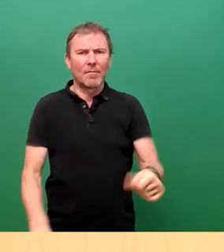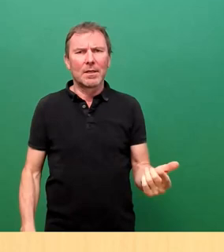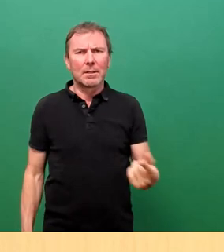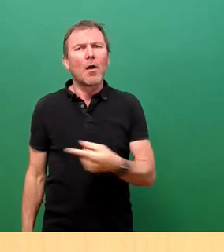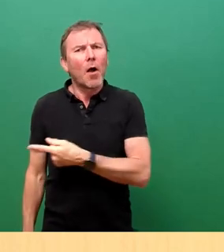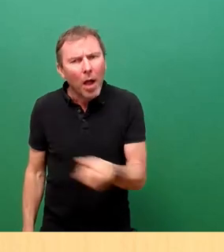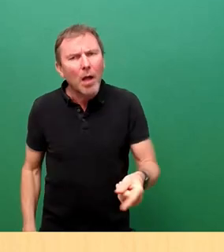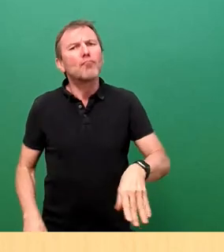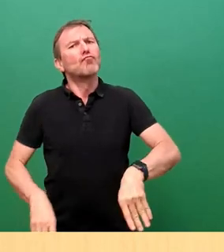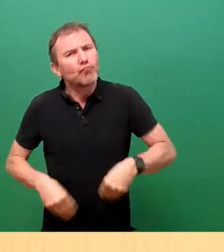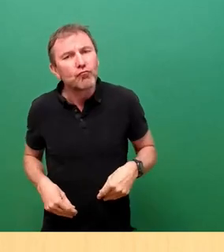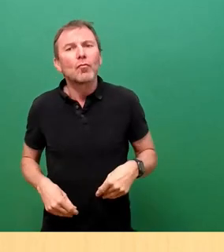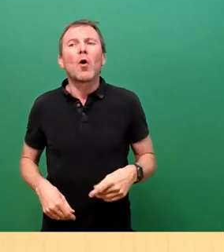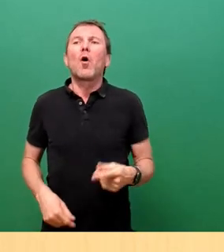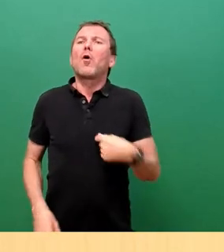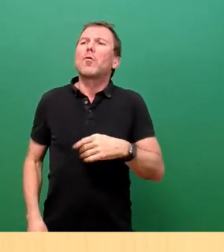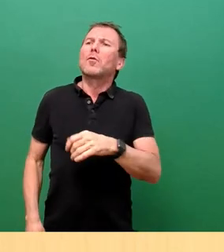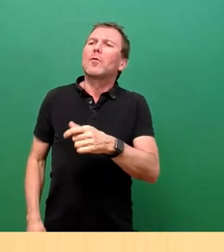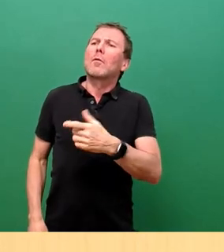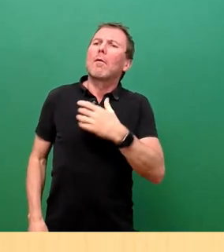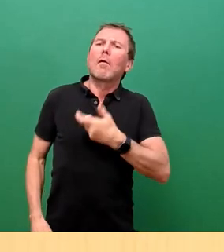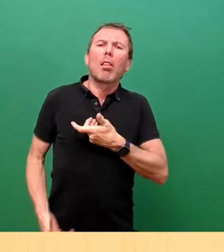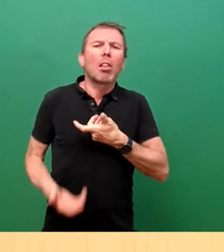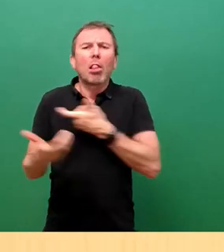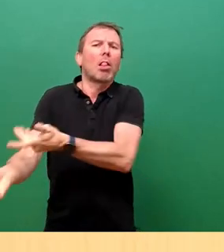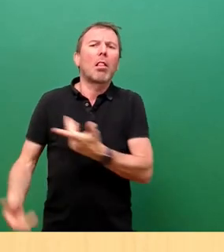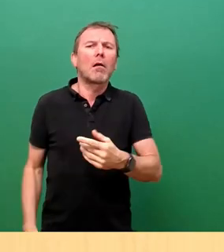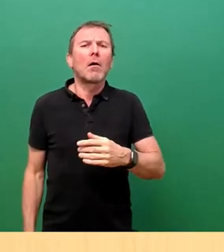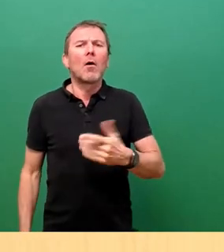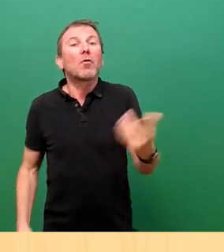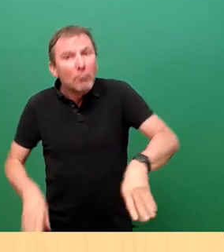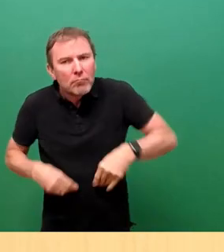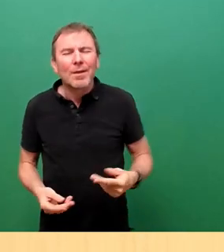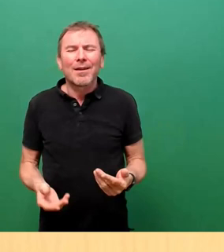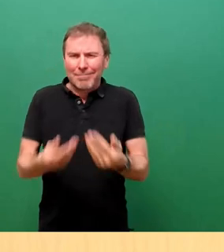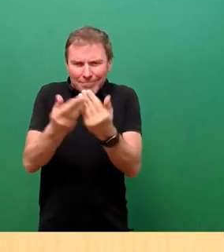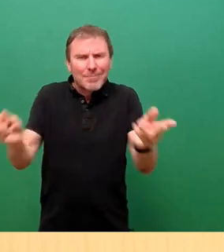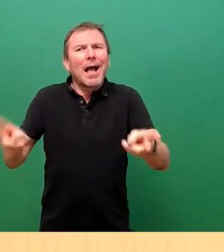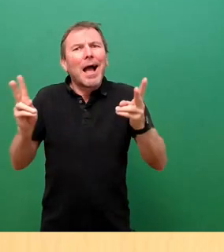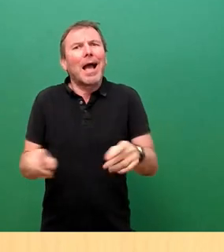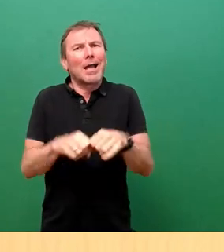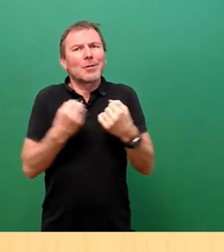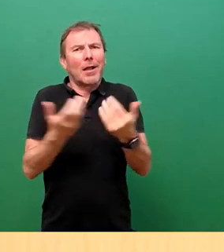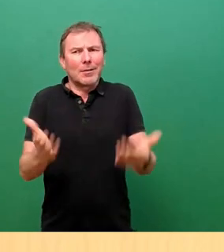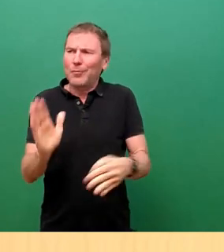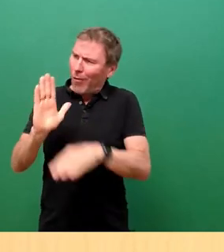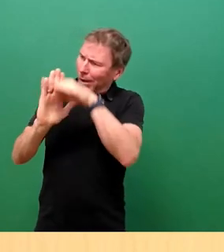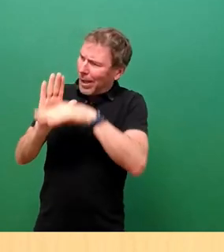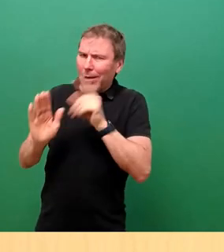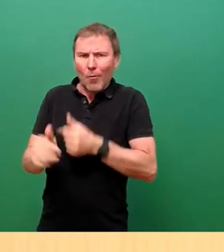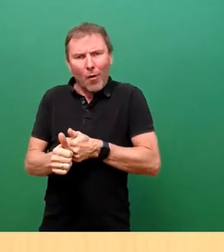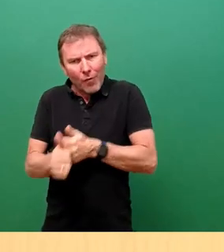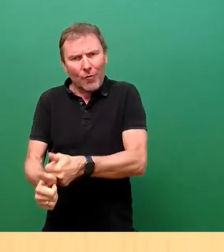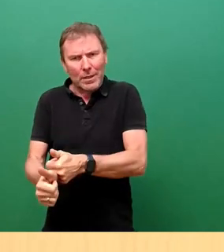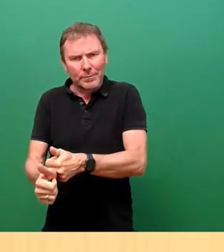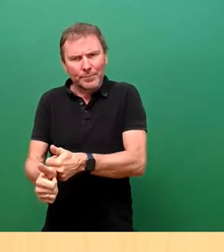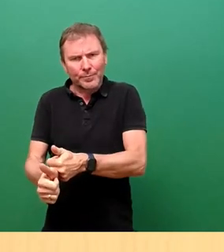Das kann man mögen oder kann es nicht. Aber in einem Rechtsstaat ist das so. Und insofern muss man einfach meinen Augen an